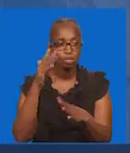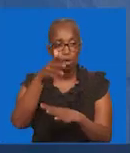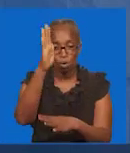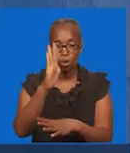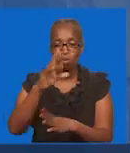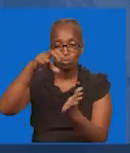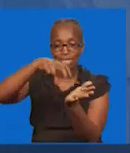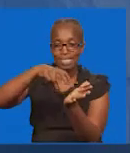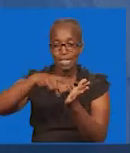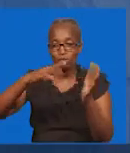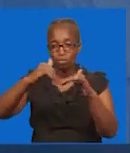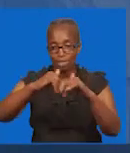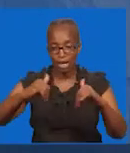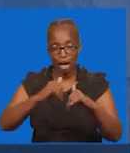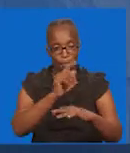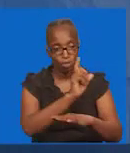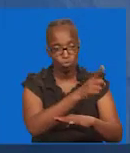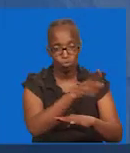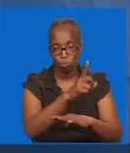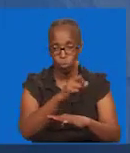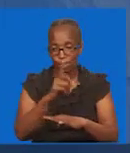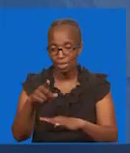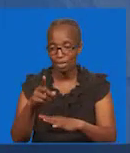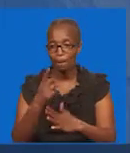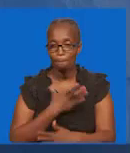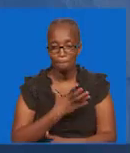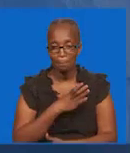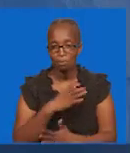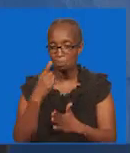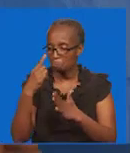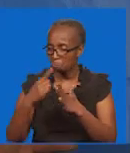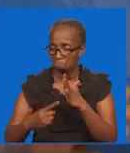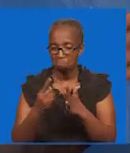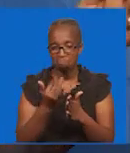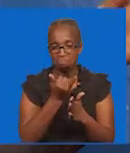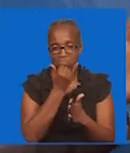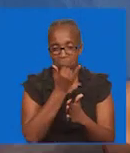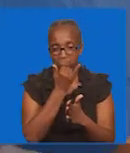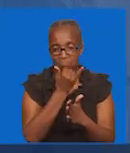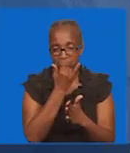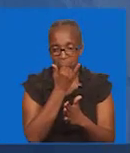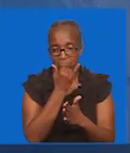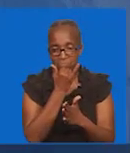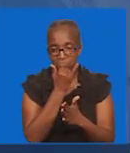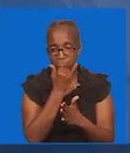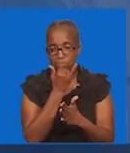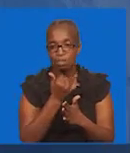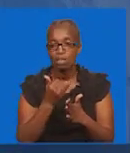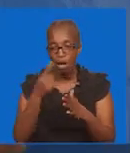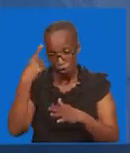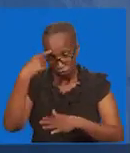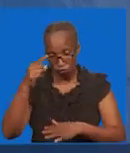He could stand on the gap to be To warn them of anything Which is not pleasing before the eyes of God